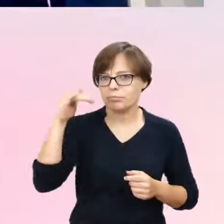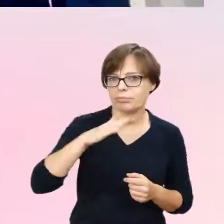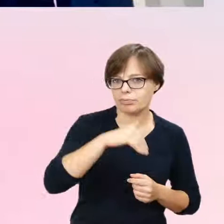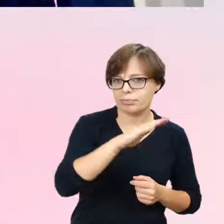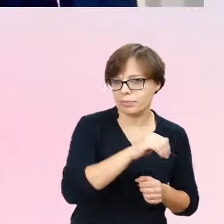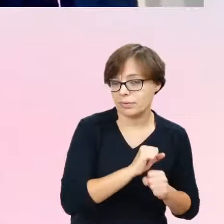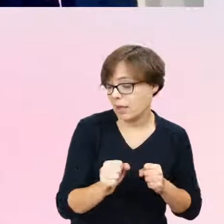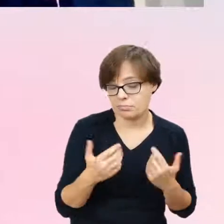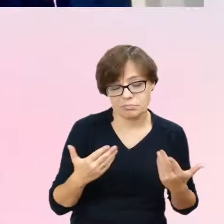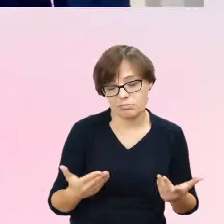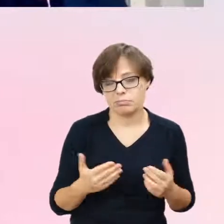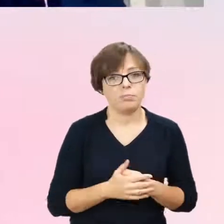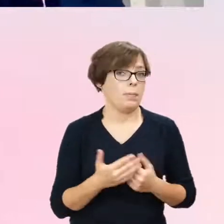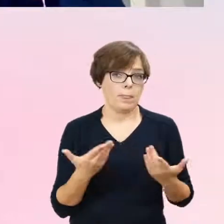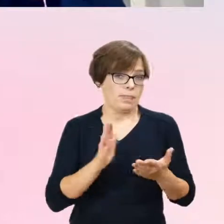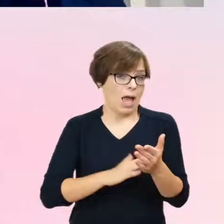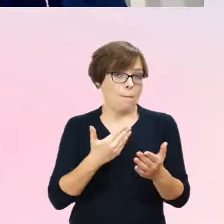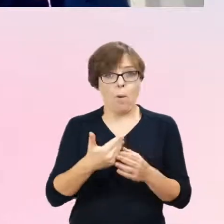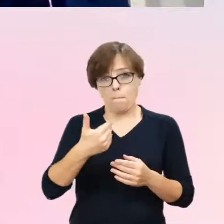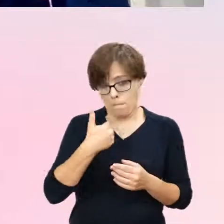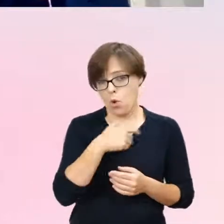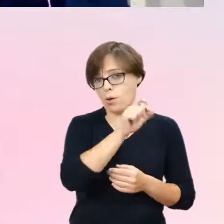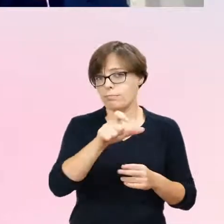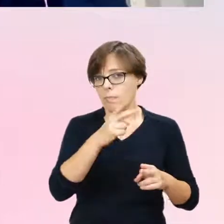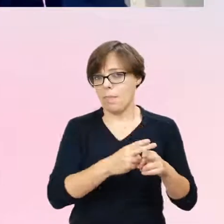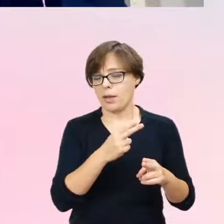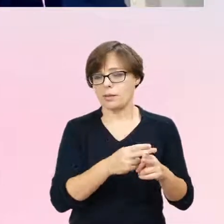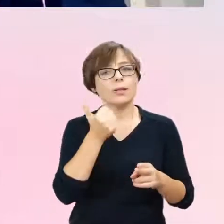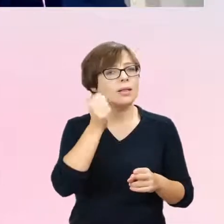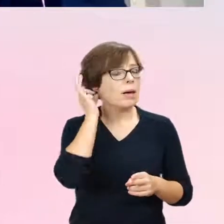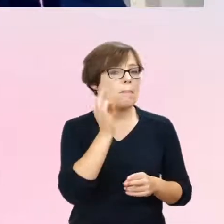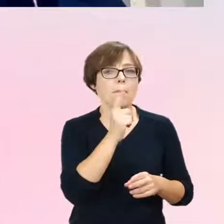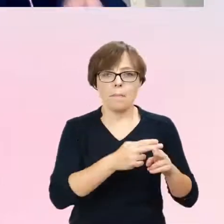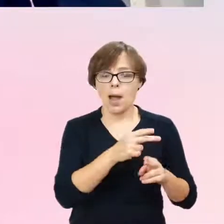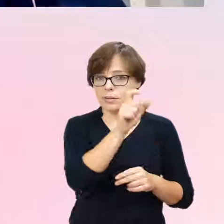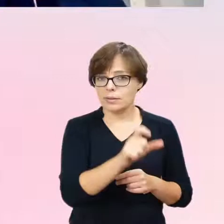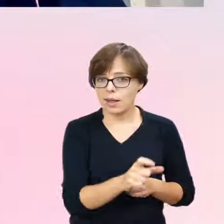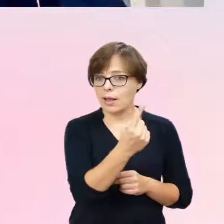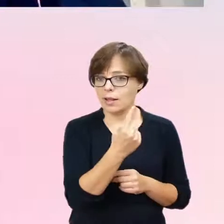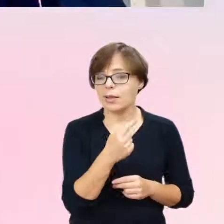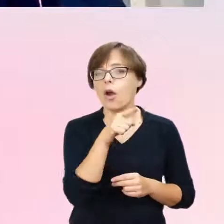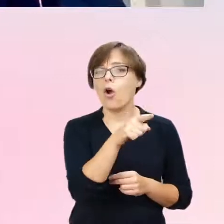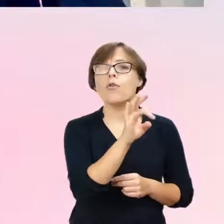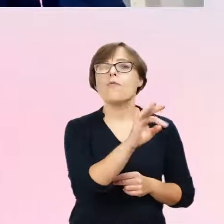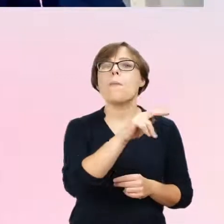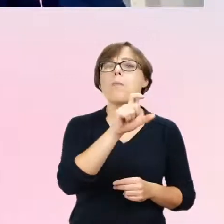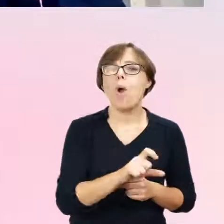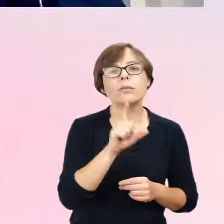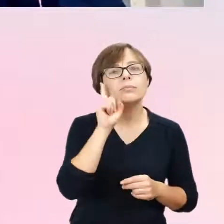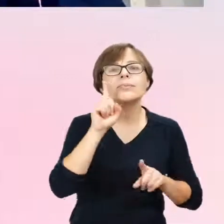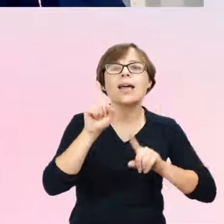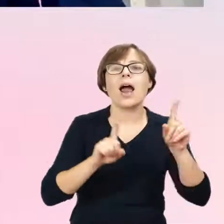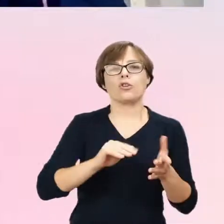pacjentów, jedna z moich pacjentek przeżywała swoją płeć w zależności od cyklu